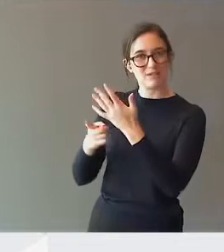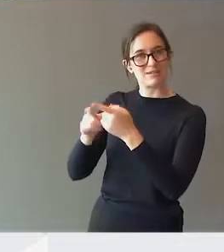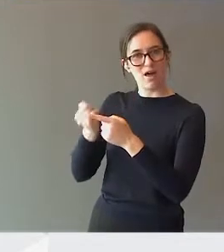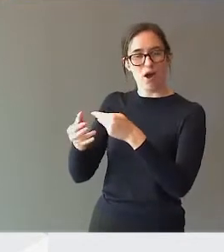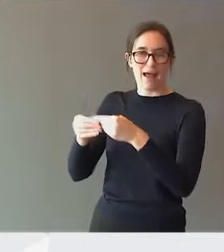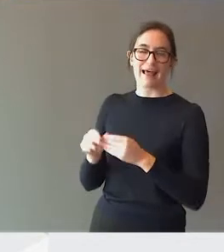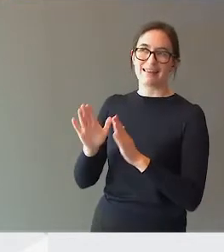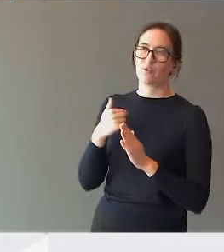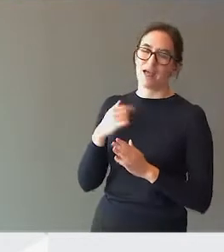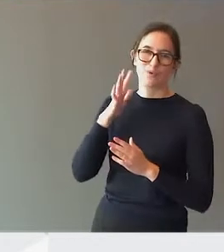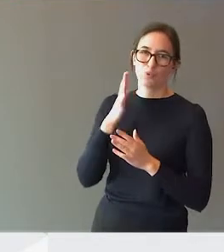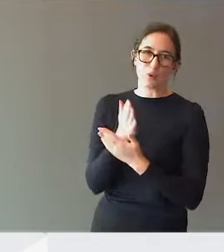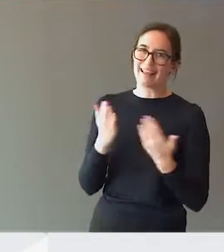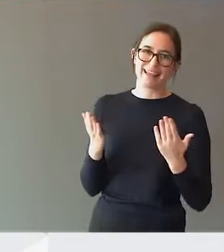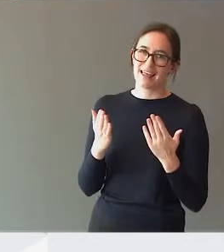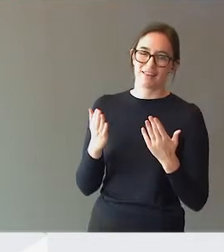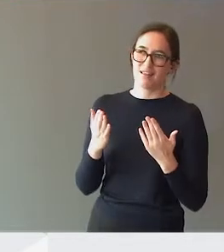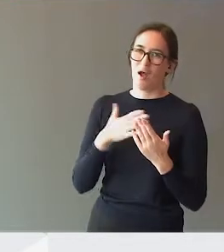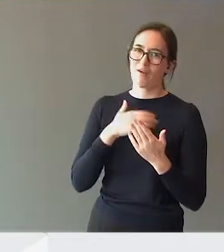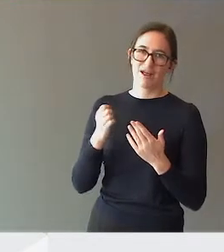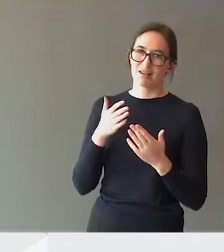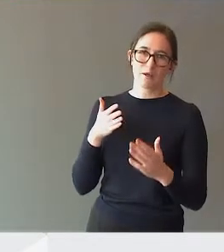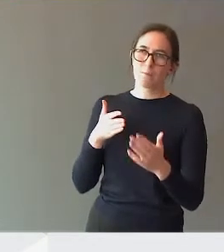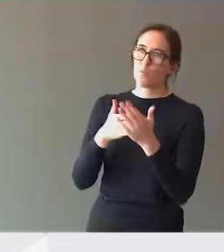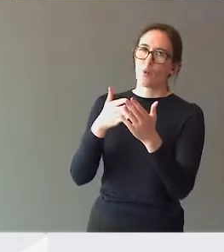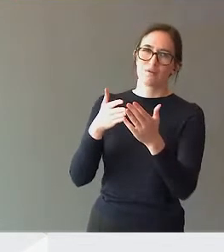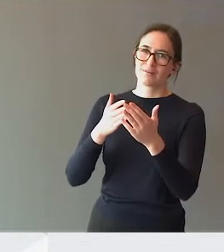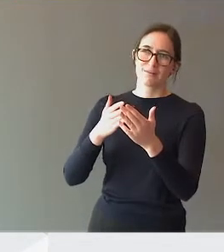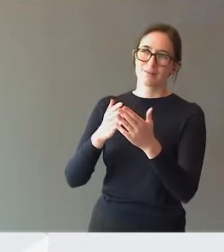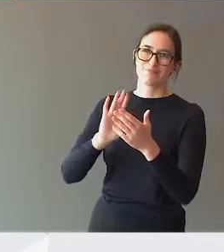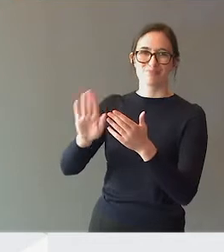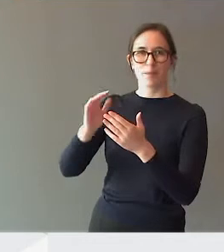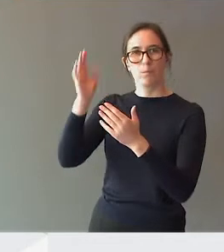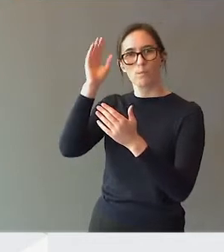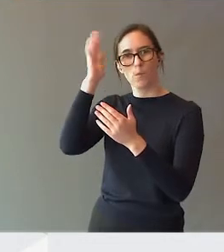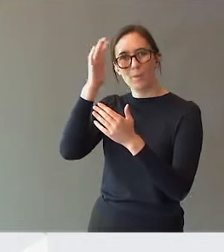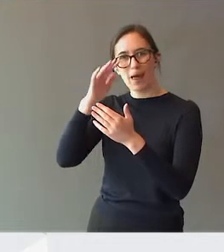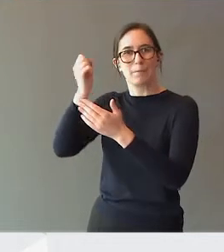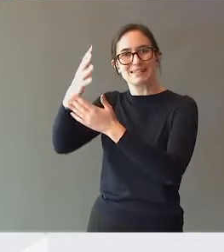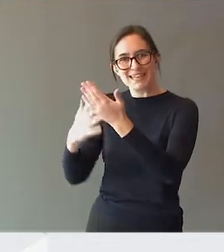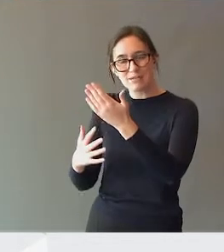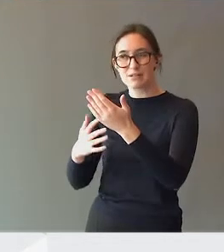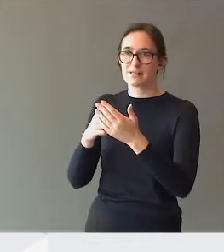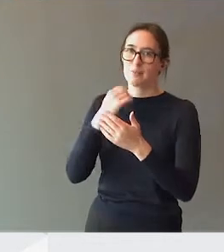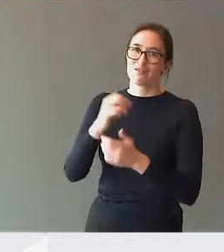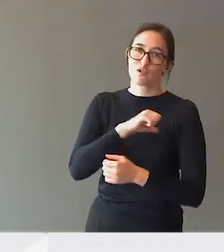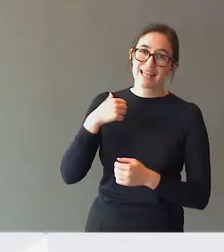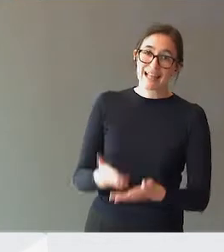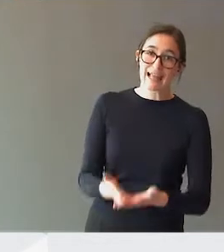jeg tror ingen har hatt noen motforestilling mot selve problembeskrivelsen om at det kommer for sen hjelp. Det er